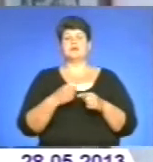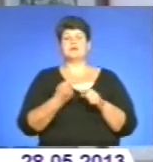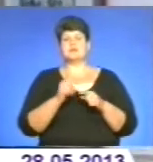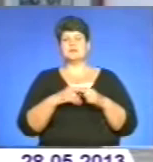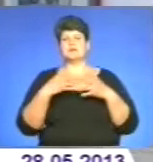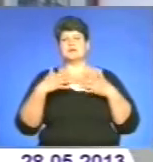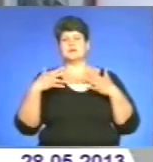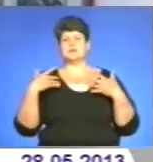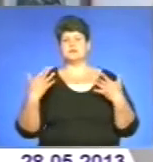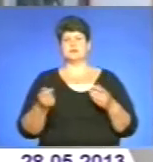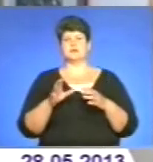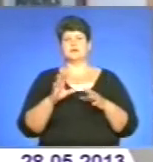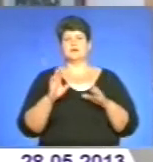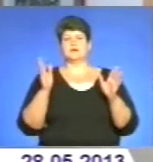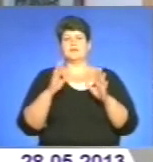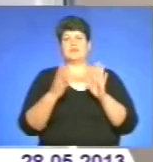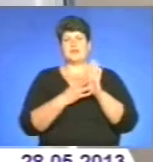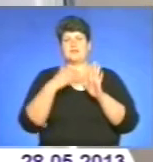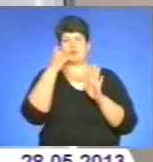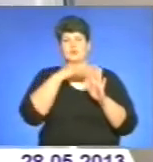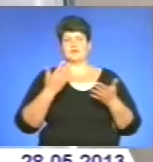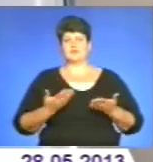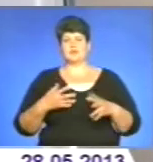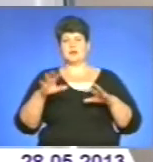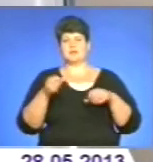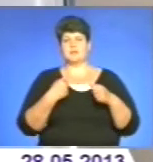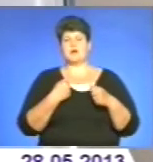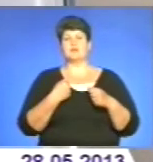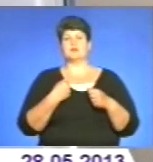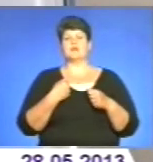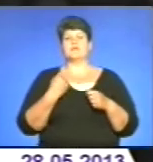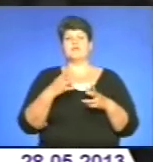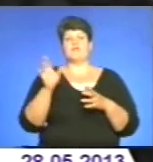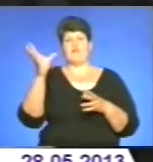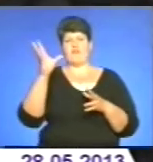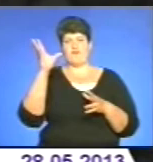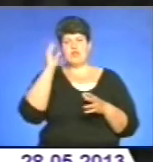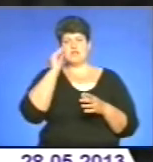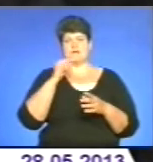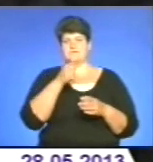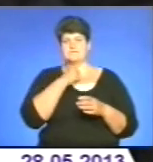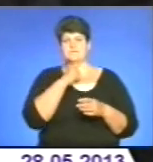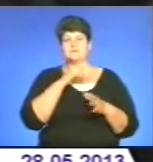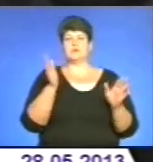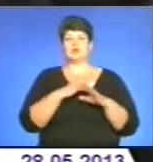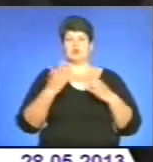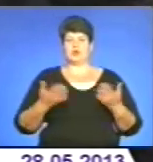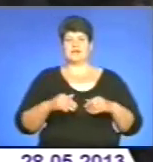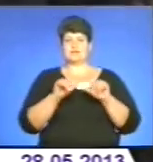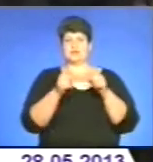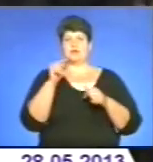сторінки, які забрали кращі 9 років життя Ярослави Омеляна, він вважає випробуванням долі, яка сформувала його як